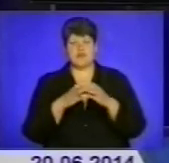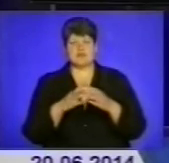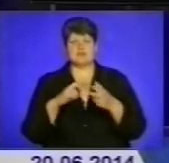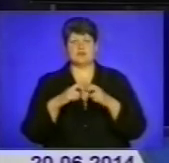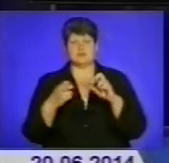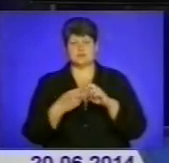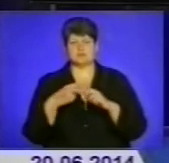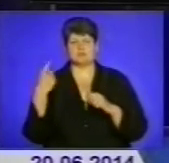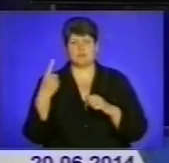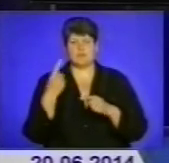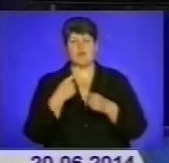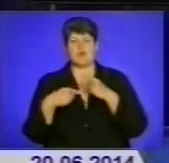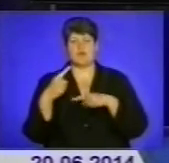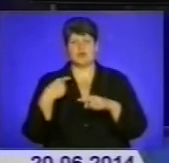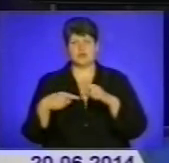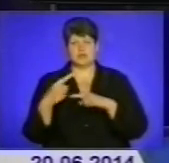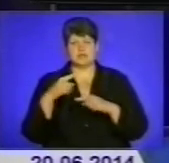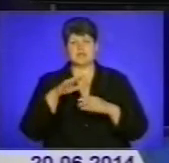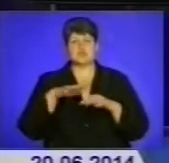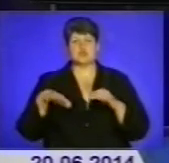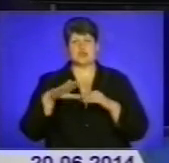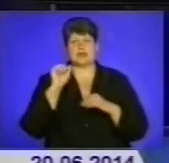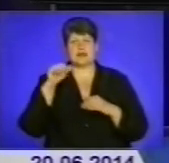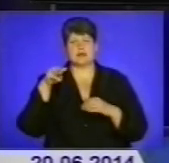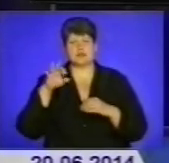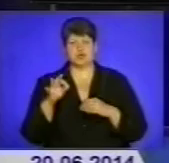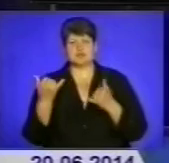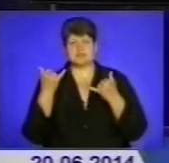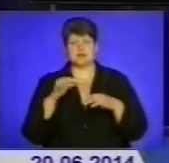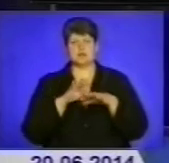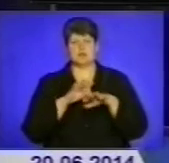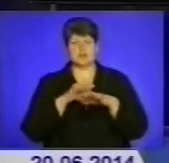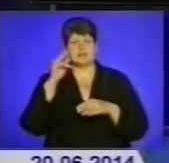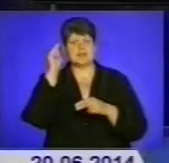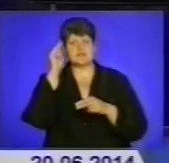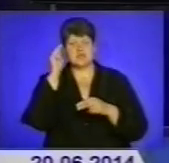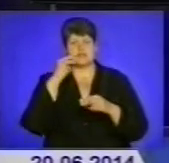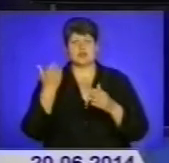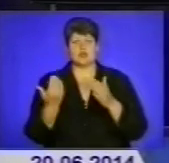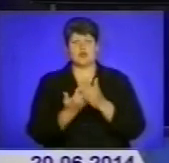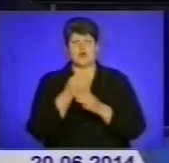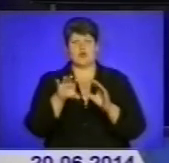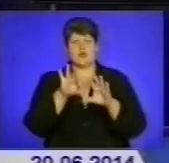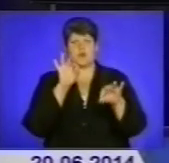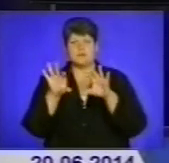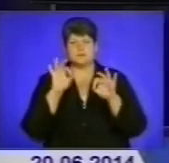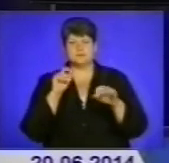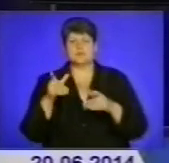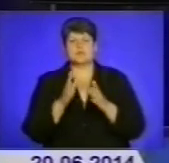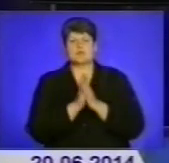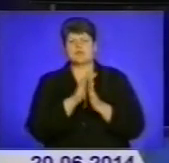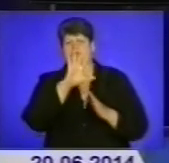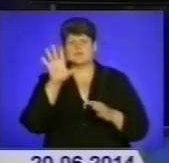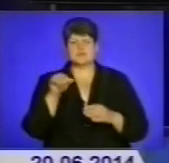-Франківська повернулися із зони АТО і зараз проводять навчання для новобранців. Вони закликають усіх